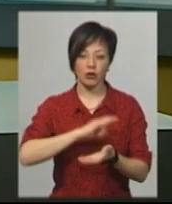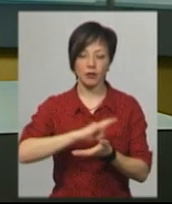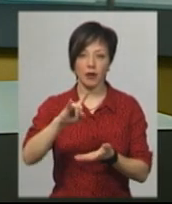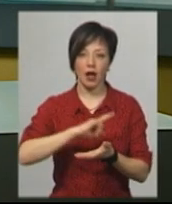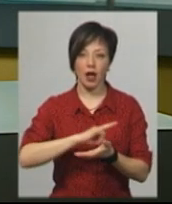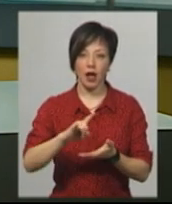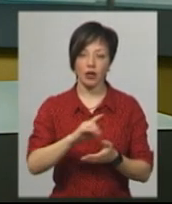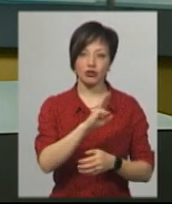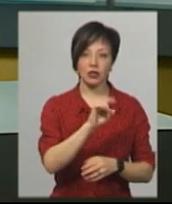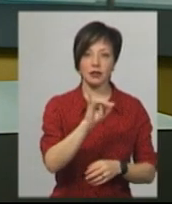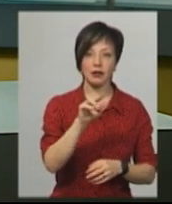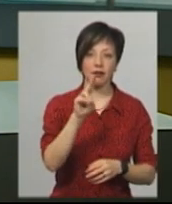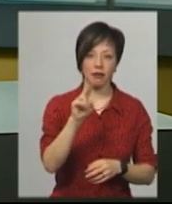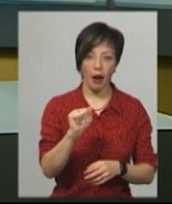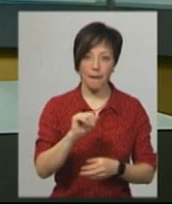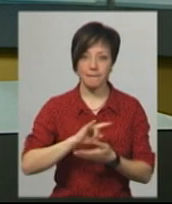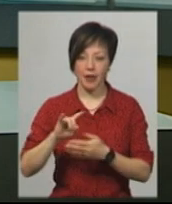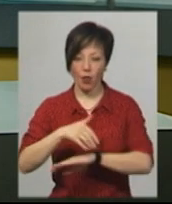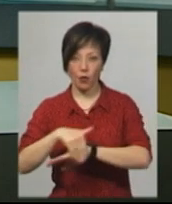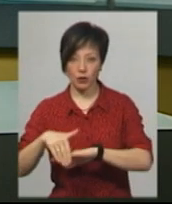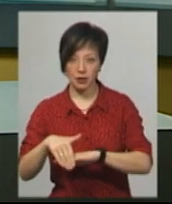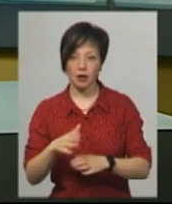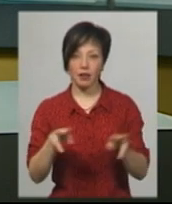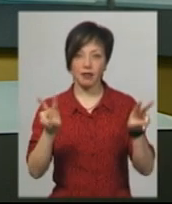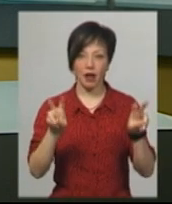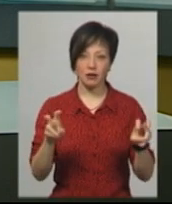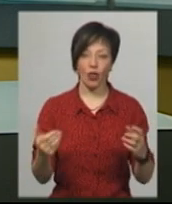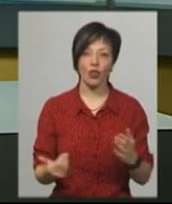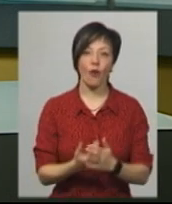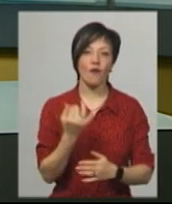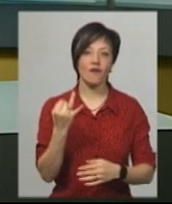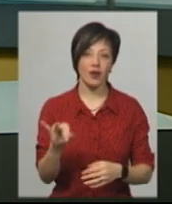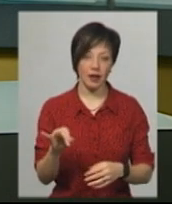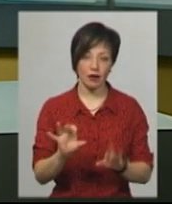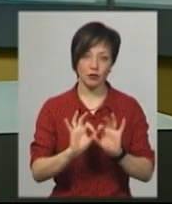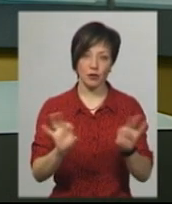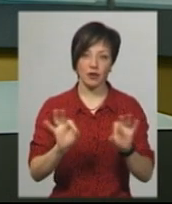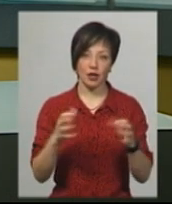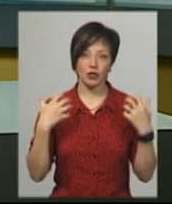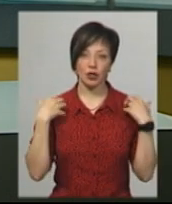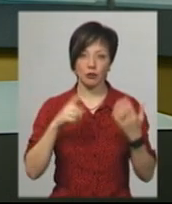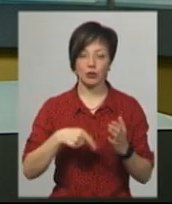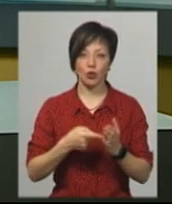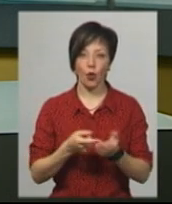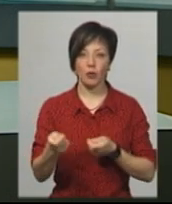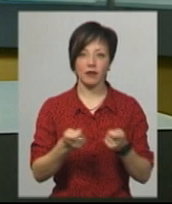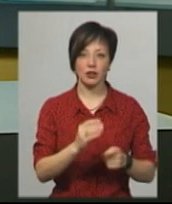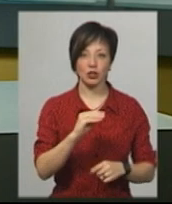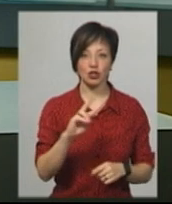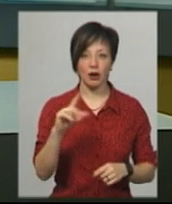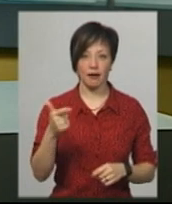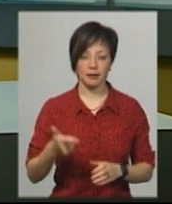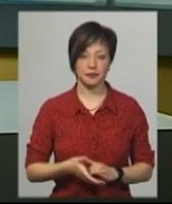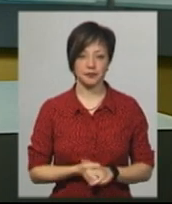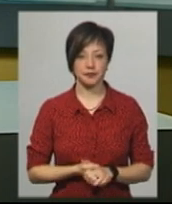вулицями Щедріна та Пілотською. Парк має пілотну назву «Новий», розповідає начальник міського управління житлово-комунального господарства